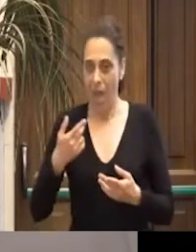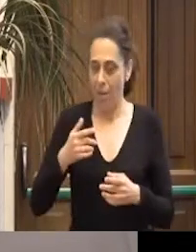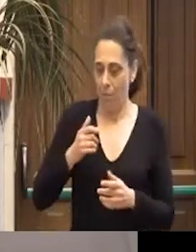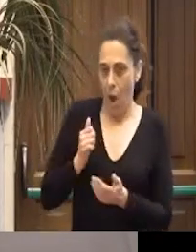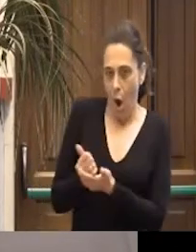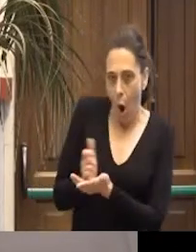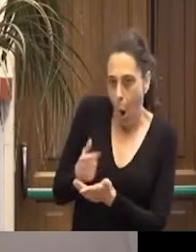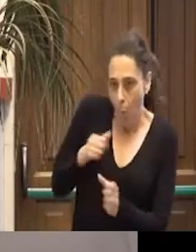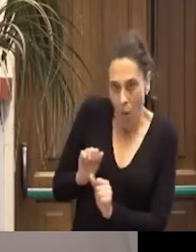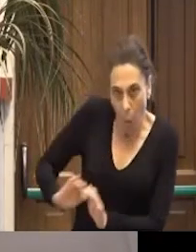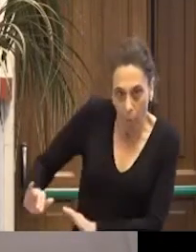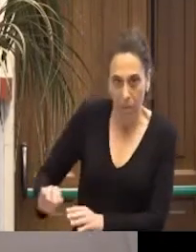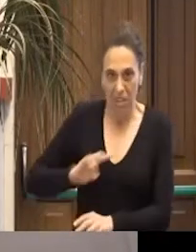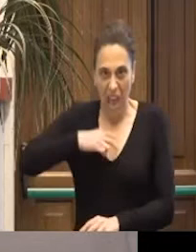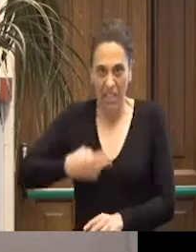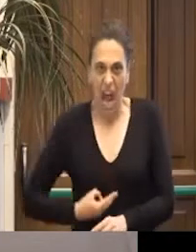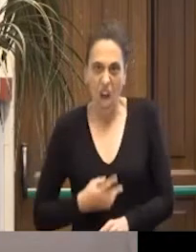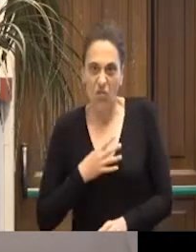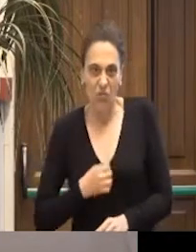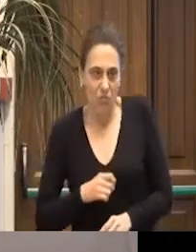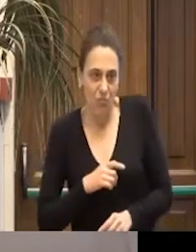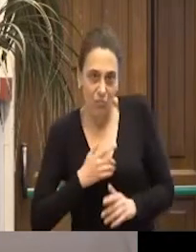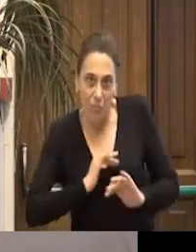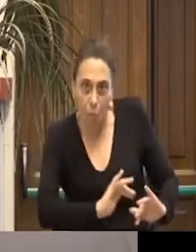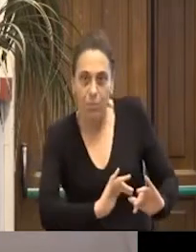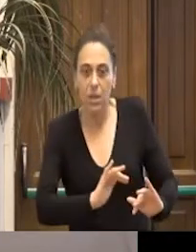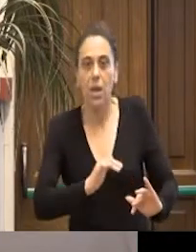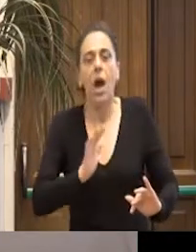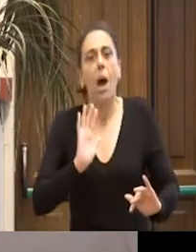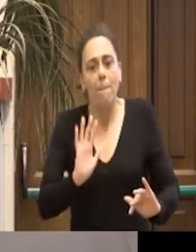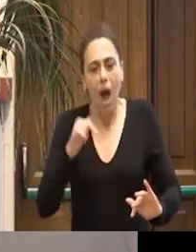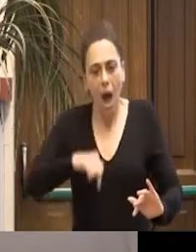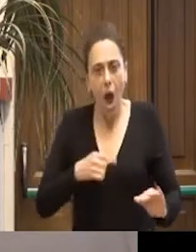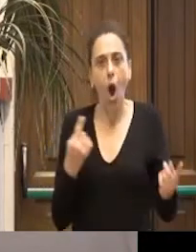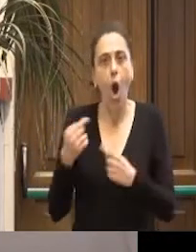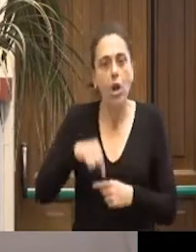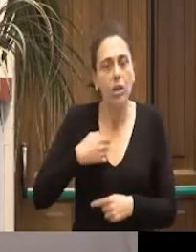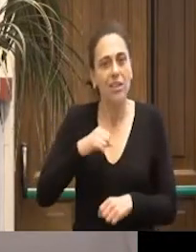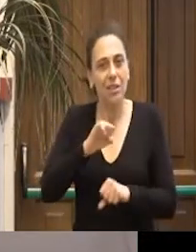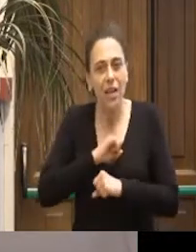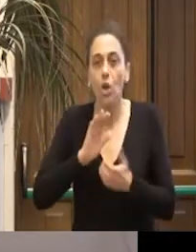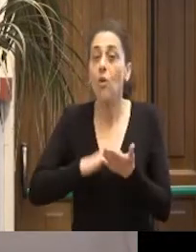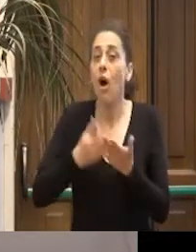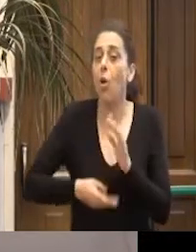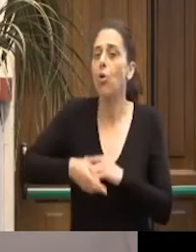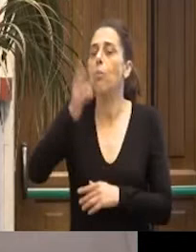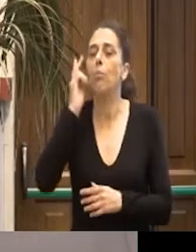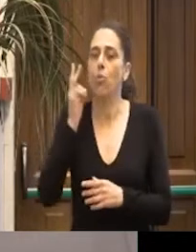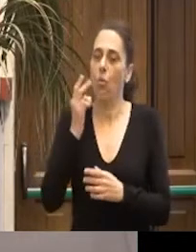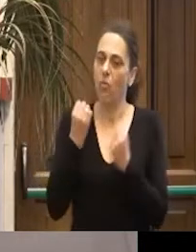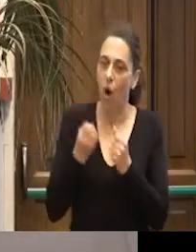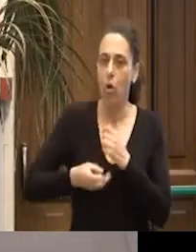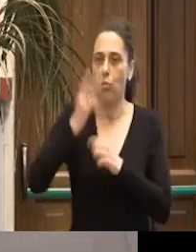di transfobia e quant'altro. Bisogna anche capire dentro questo contesto il valore secondo me anche più ampio, più forte